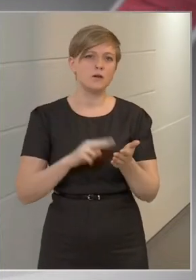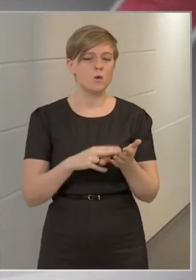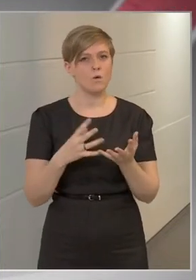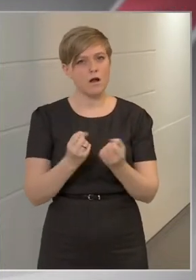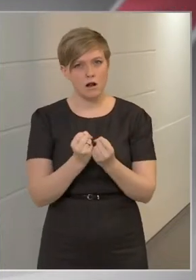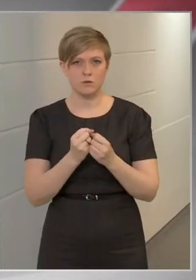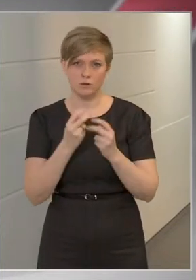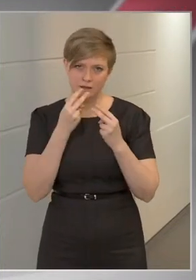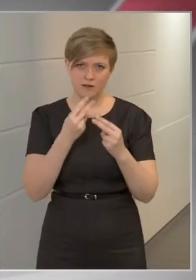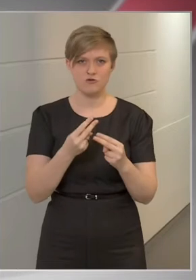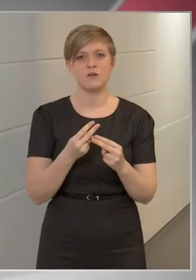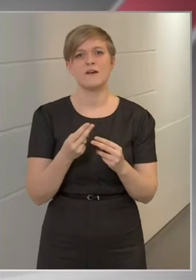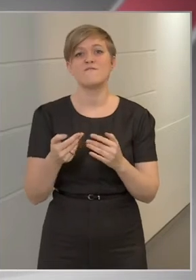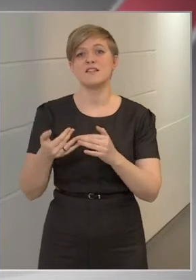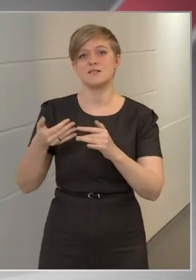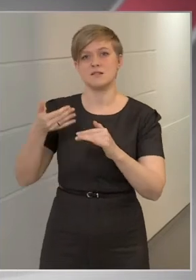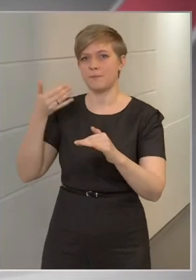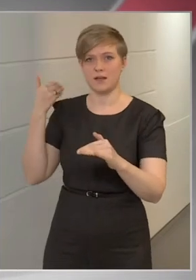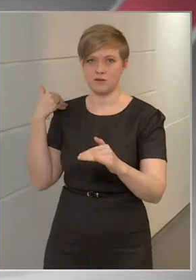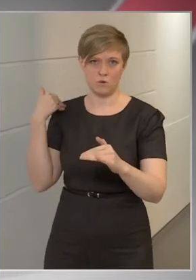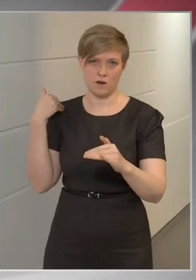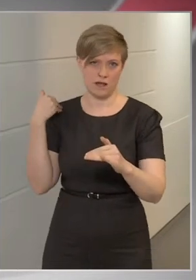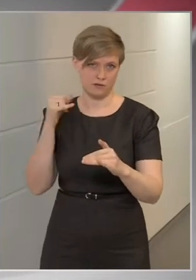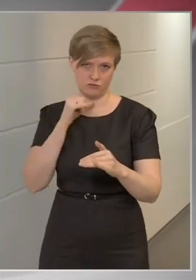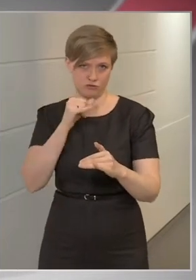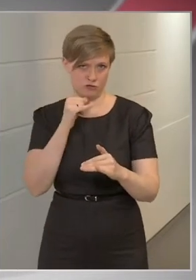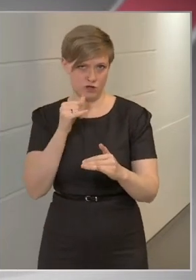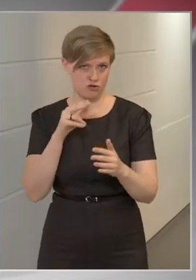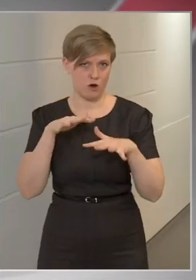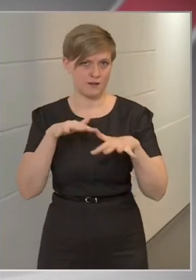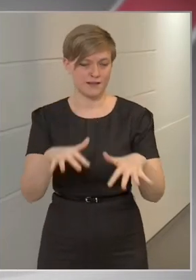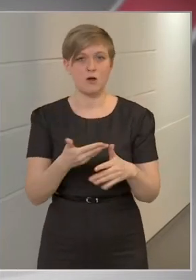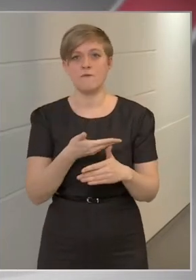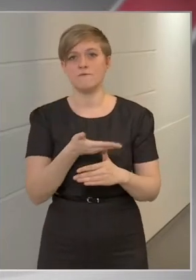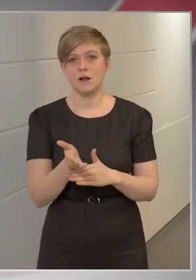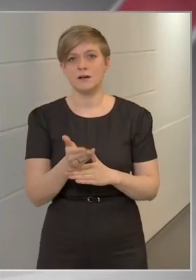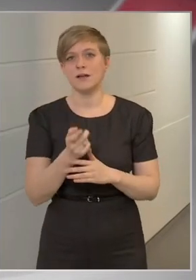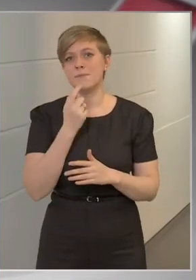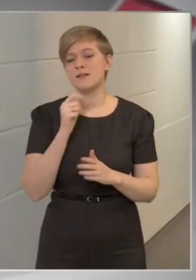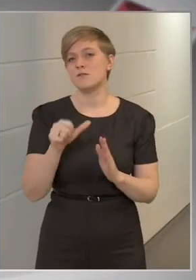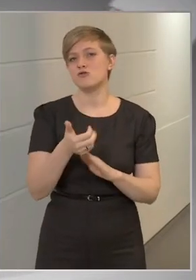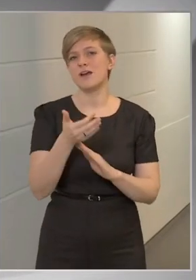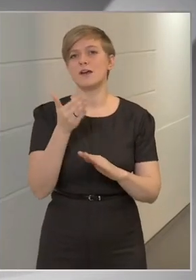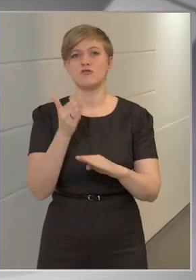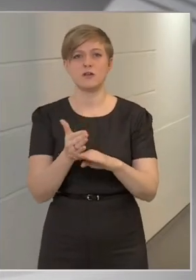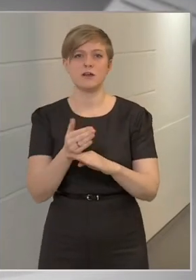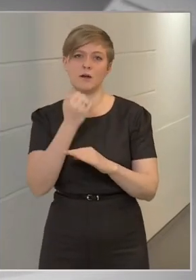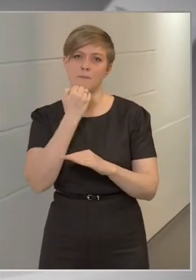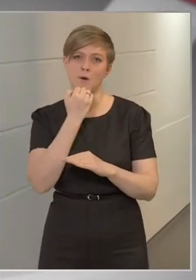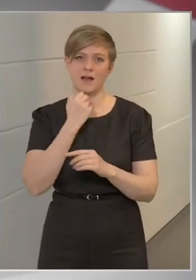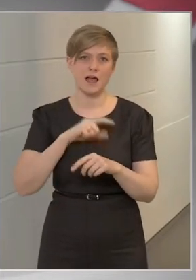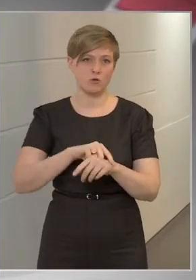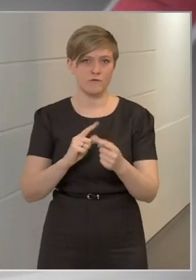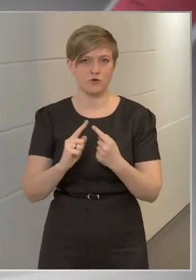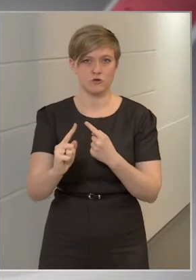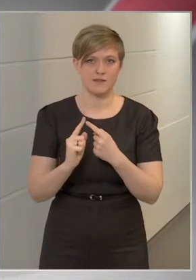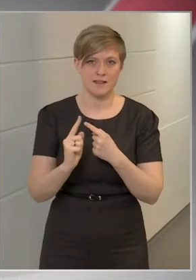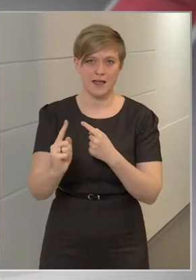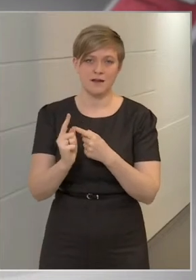alkotmány szerint visszaneges hatály ezeknek a szabályoknak nincs. Tehát attól, hogy valaki március 1-ig magánorvoshoz járt,